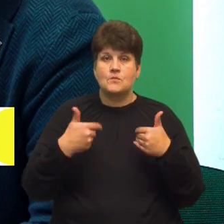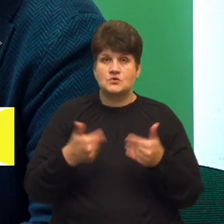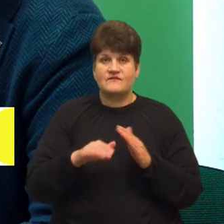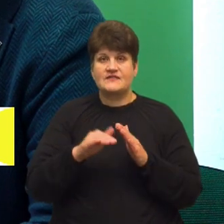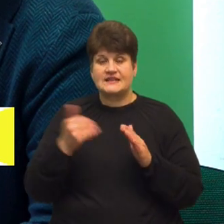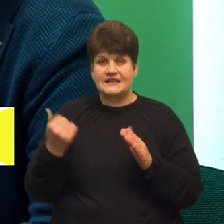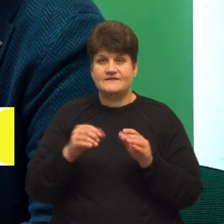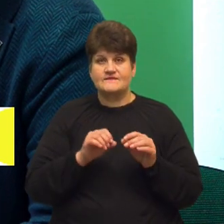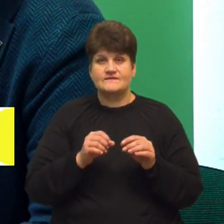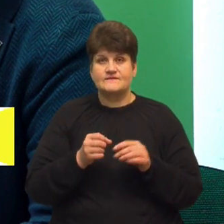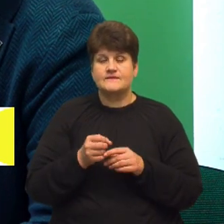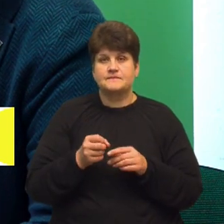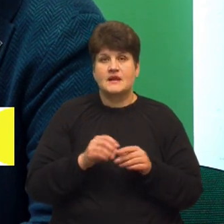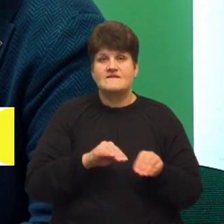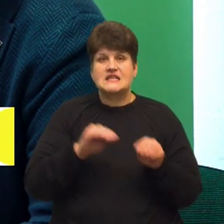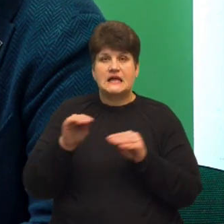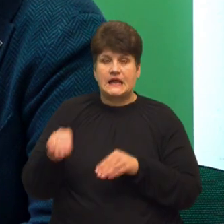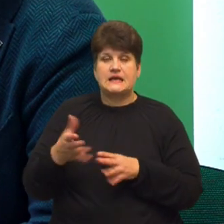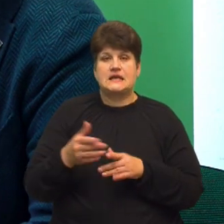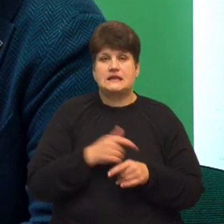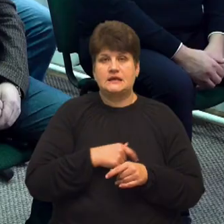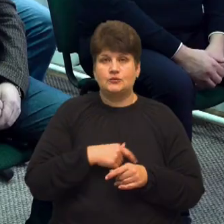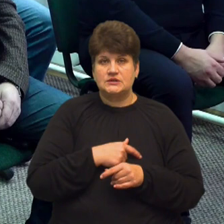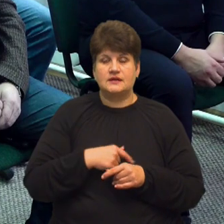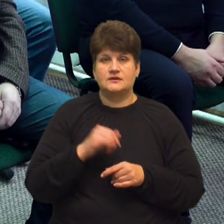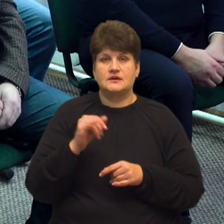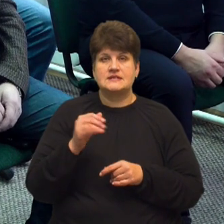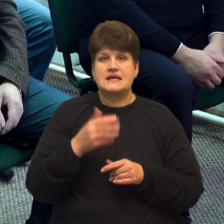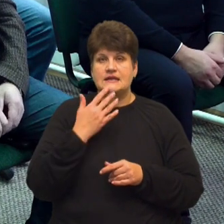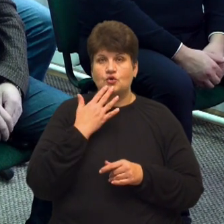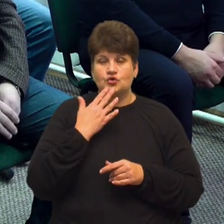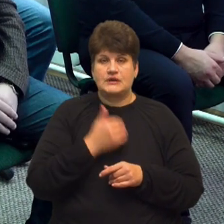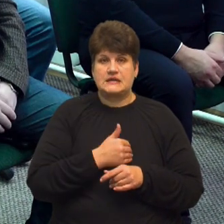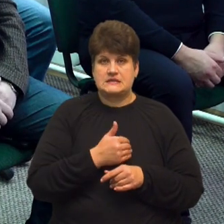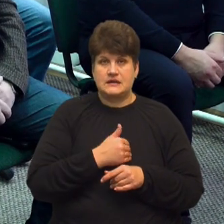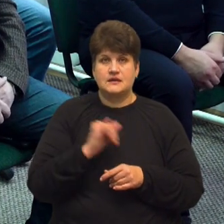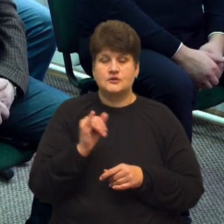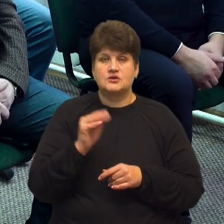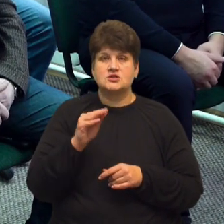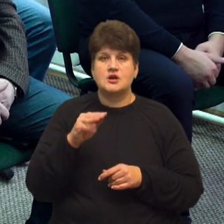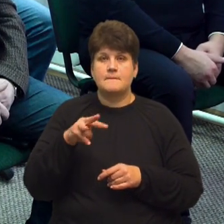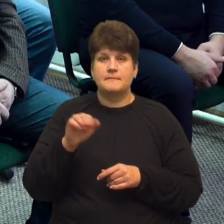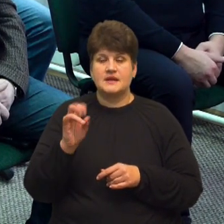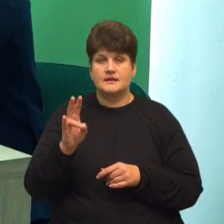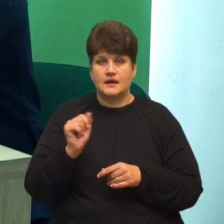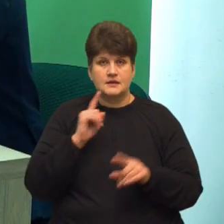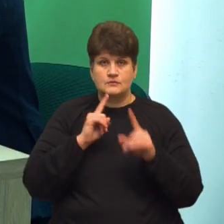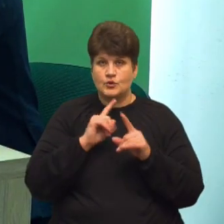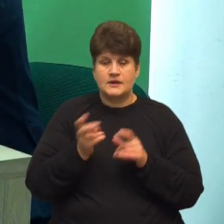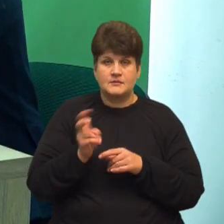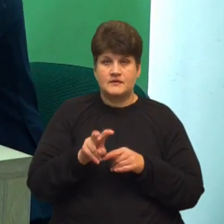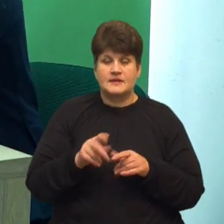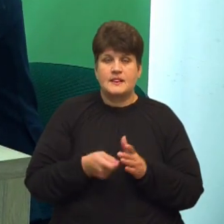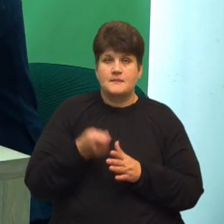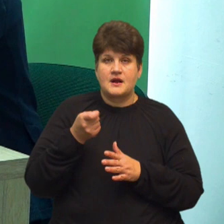депутата Тернопільської обласної ради Жмінки Ігоря Васильовича за народною ініціативою. Ігор Жмінка на збори не прийшов. Він направив депутатське